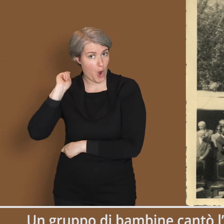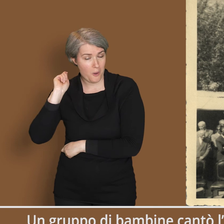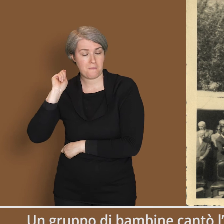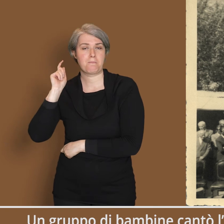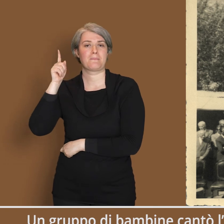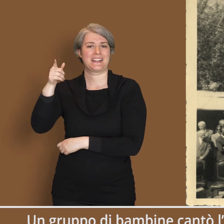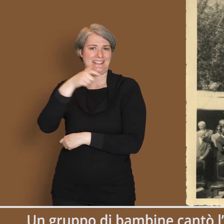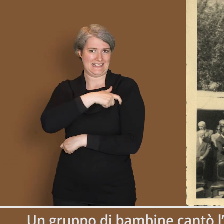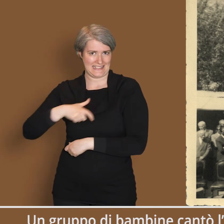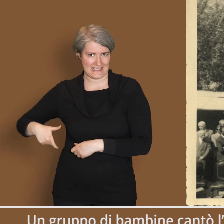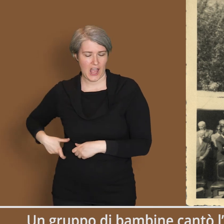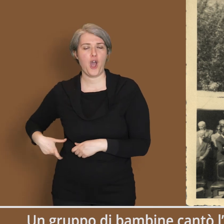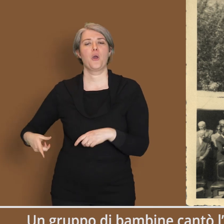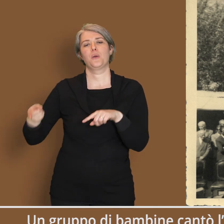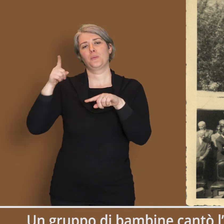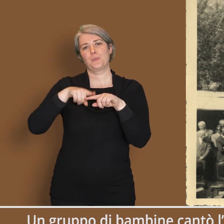parroco Don Bellando.